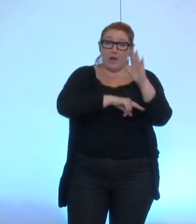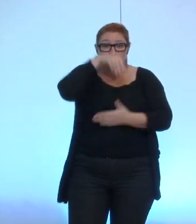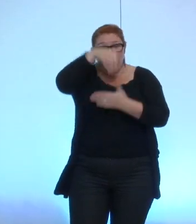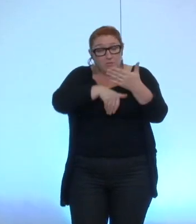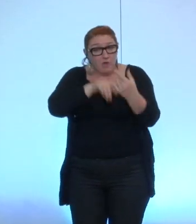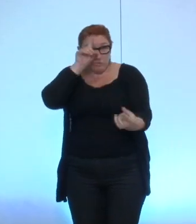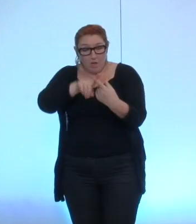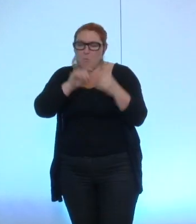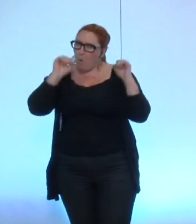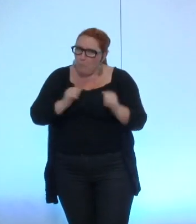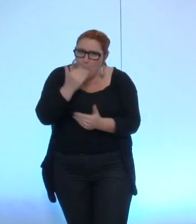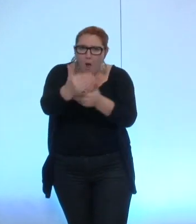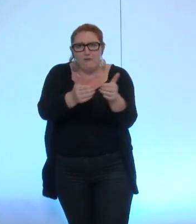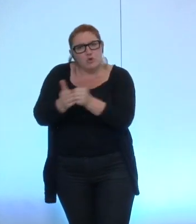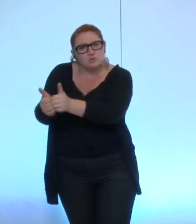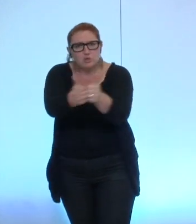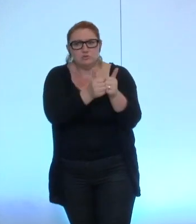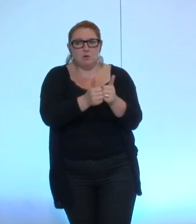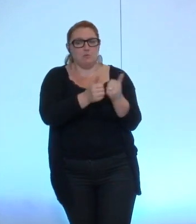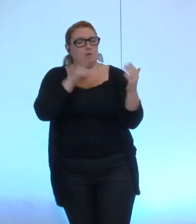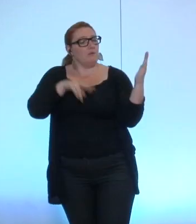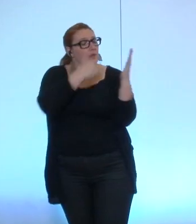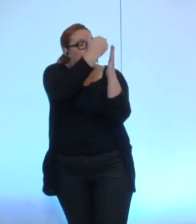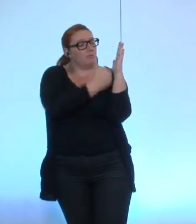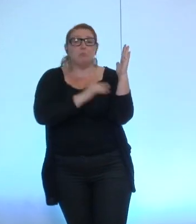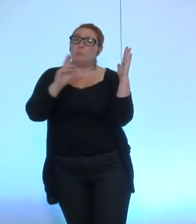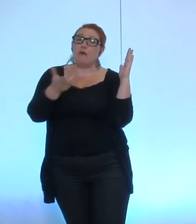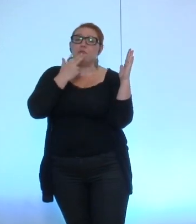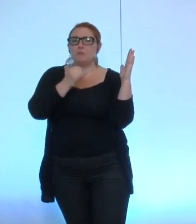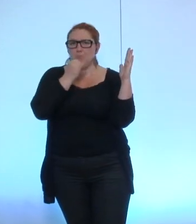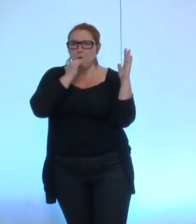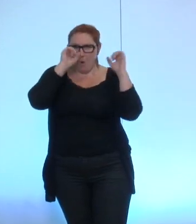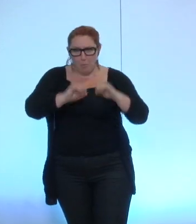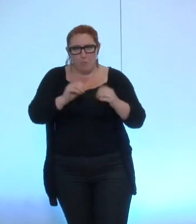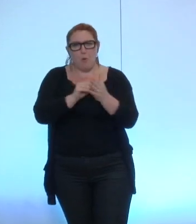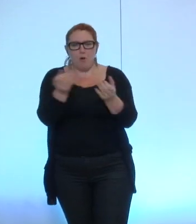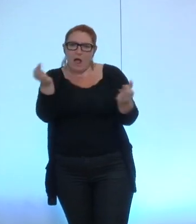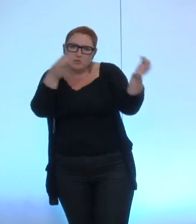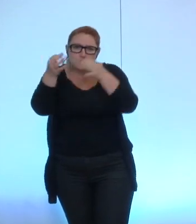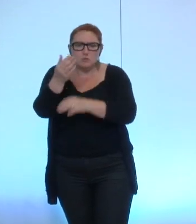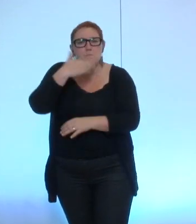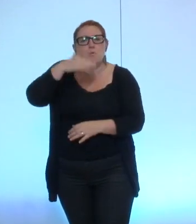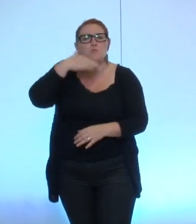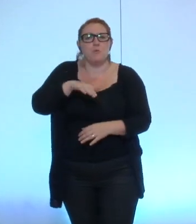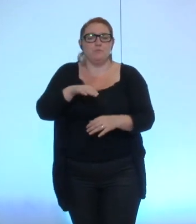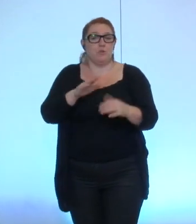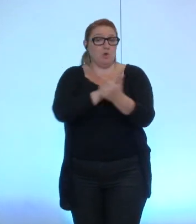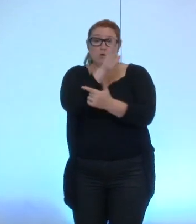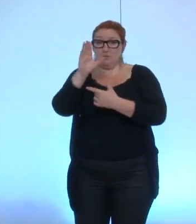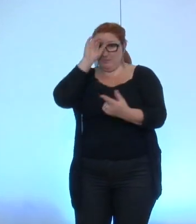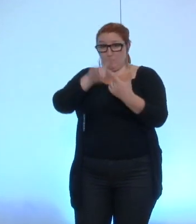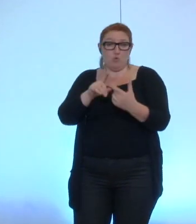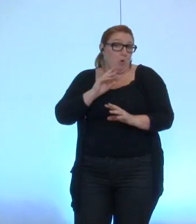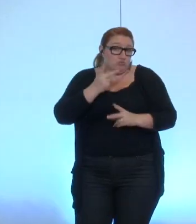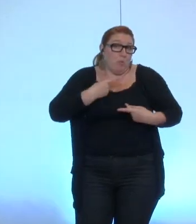est largement encore perfectible celui-là il est perfectible dans deux directions que je vais me permettre de vous dire il y en a